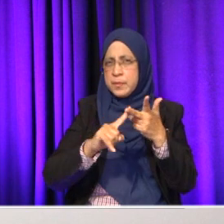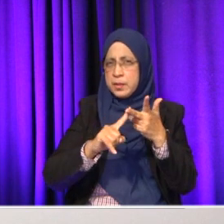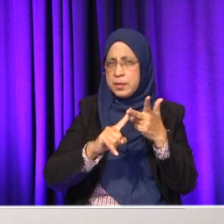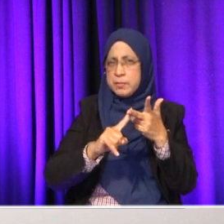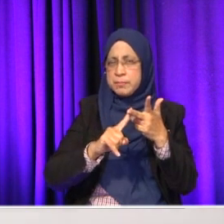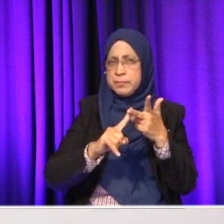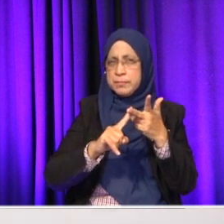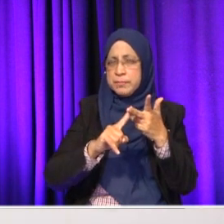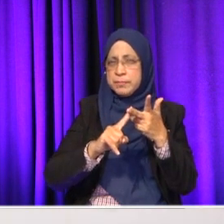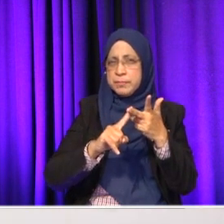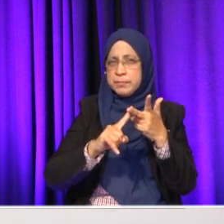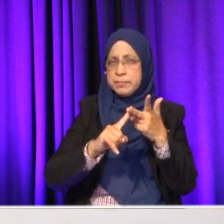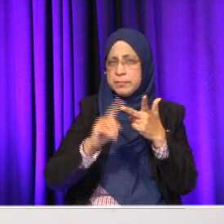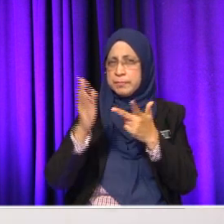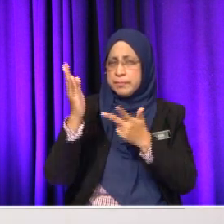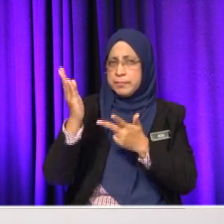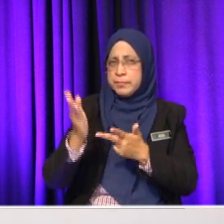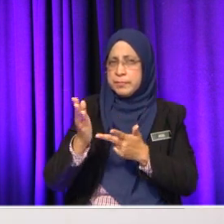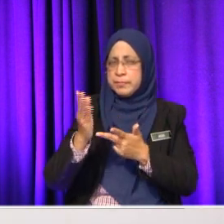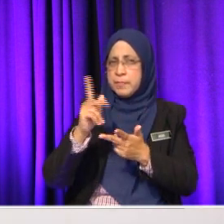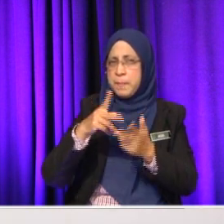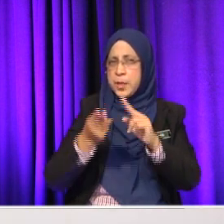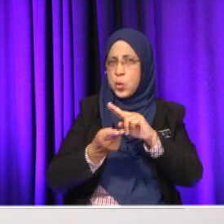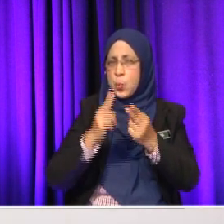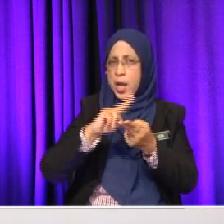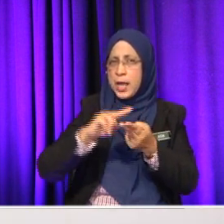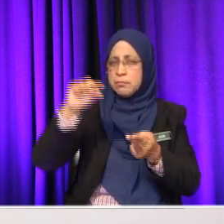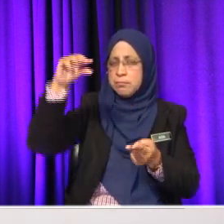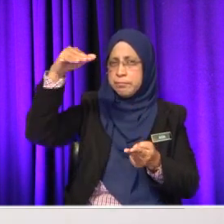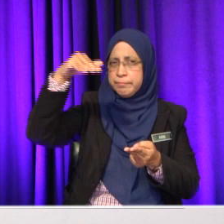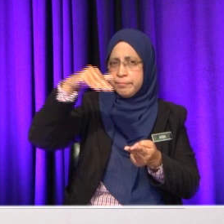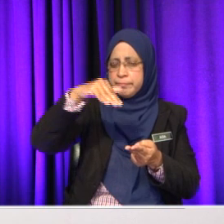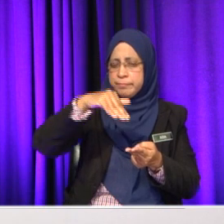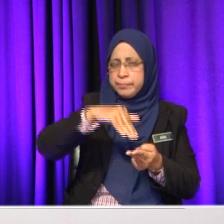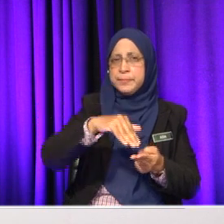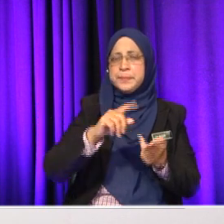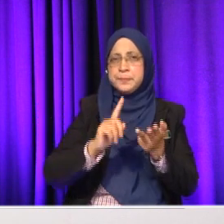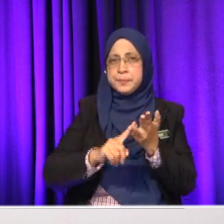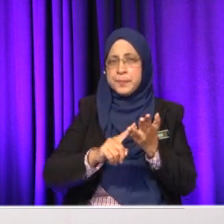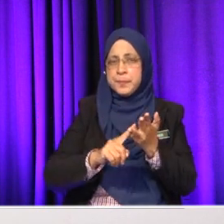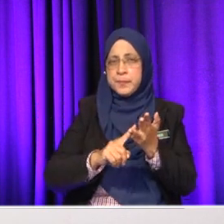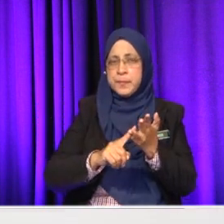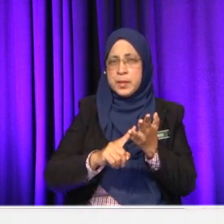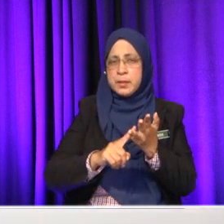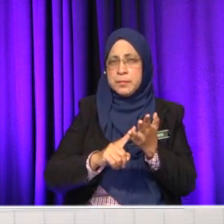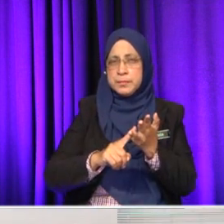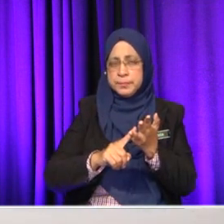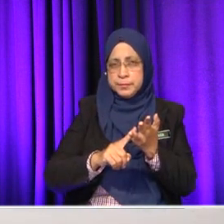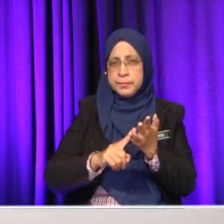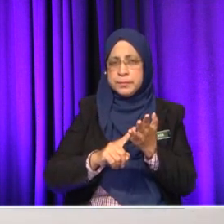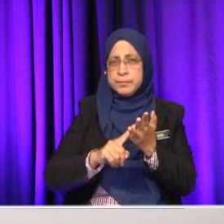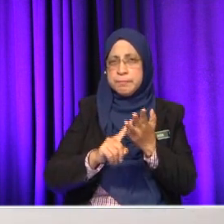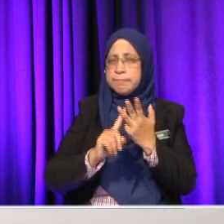itu, seterusnya, perubahan kecurunan pipe salih. Perubahan kecurunan, okey. Perubahan gradien.